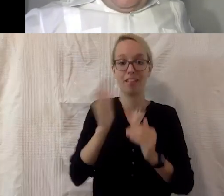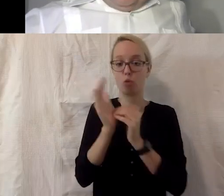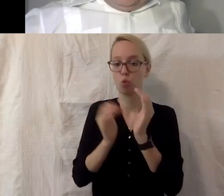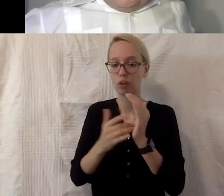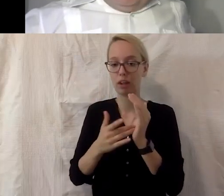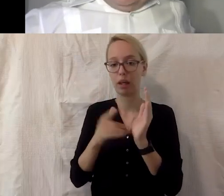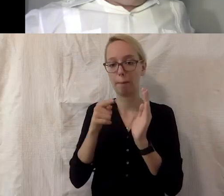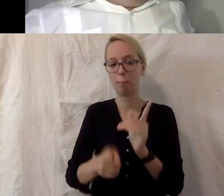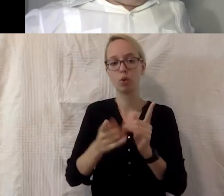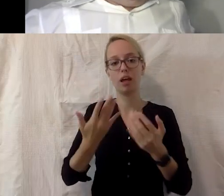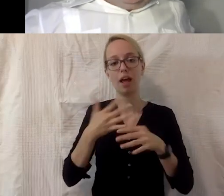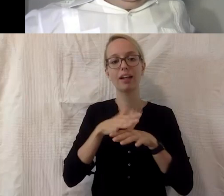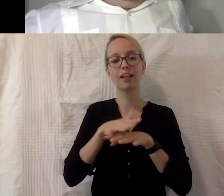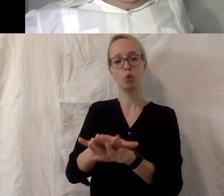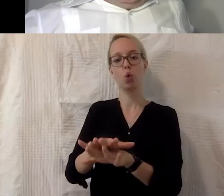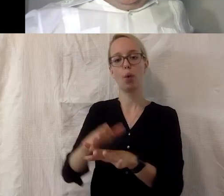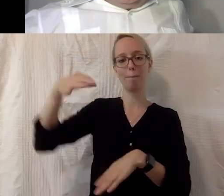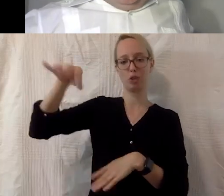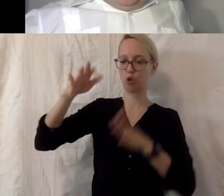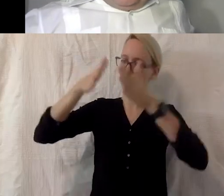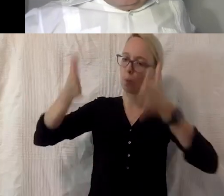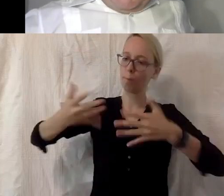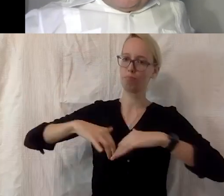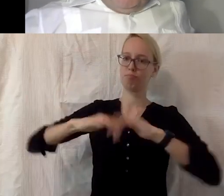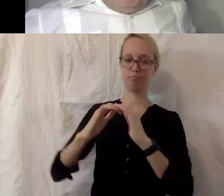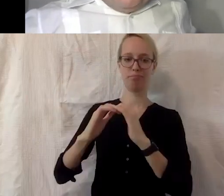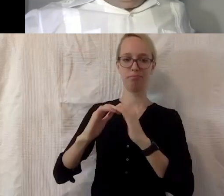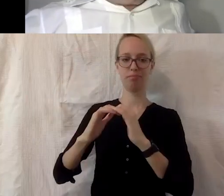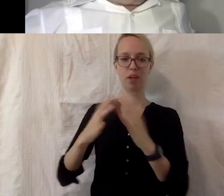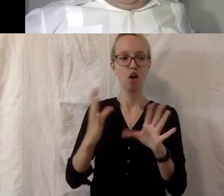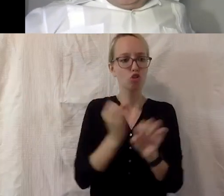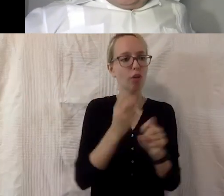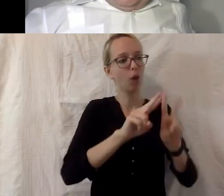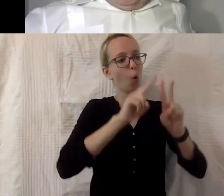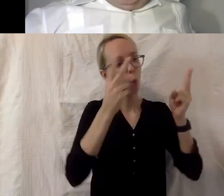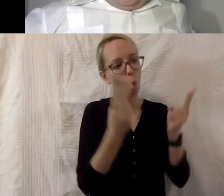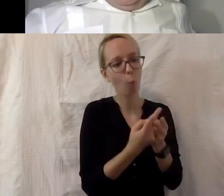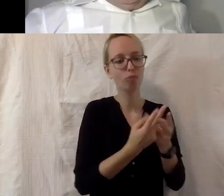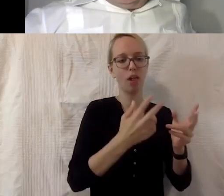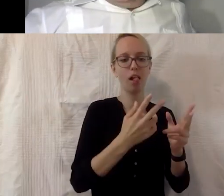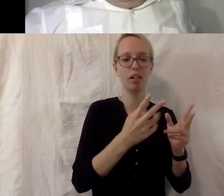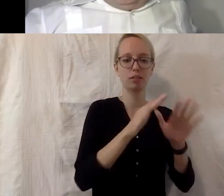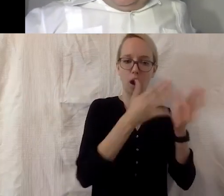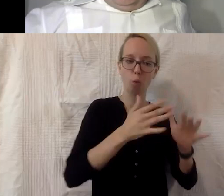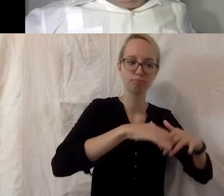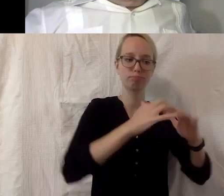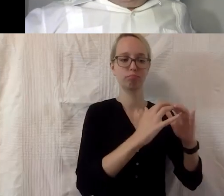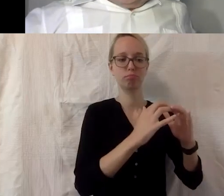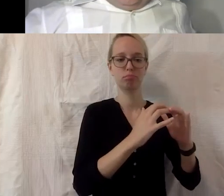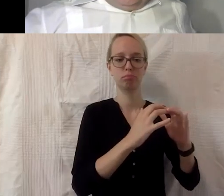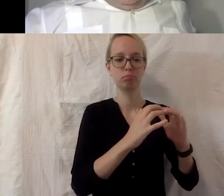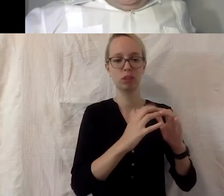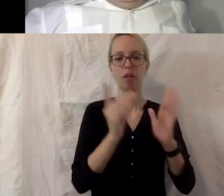muss da ein Inklusionsministerium her. Das heißt, wir haben es ja geschafft, Umwelt auch als ein Querschnittsthema zu begreifen, das Diktat